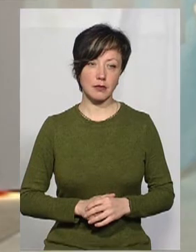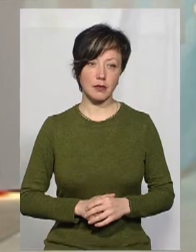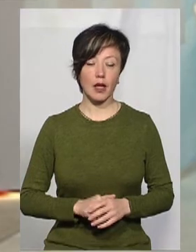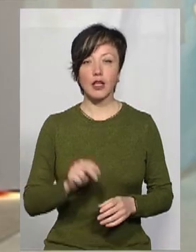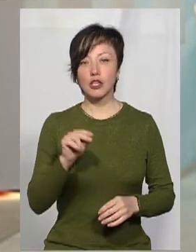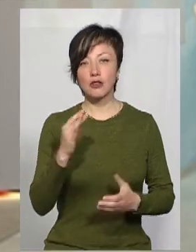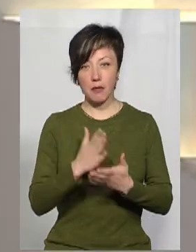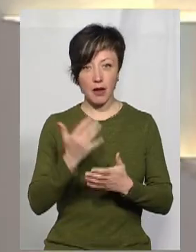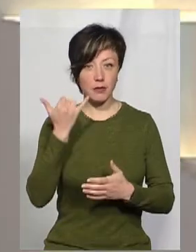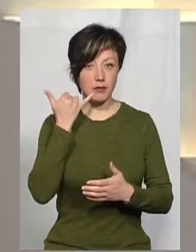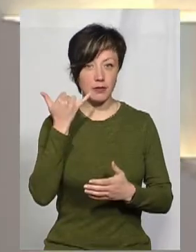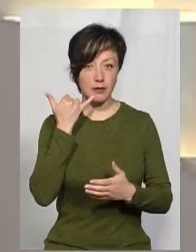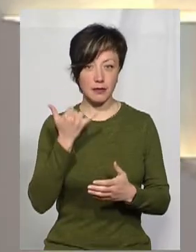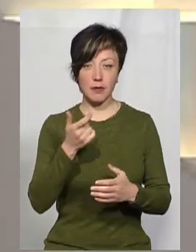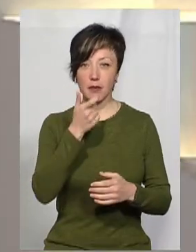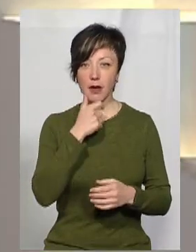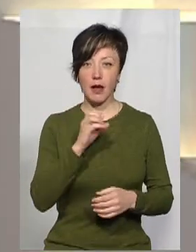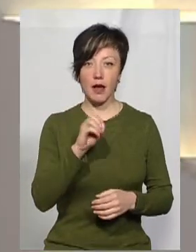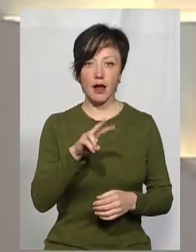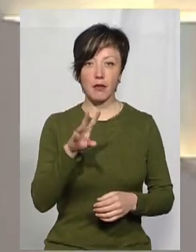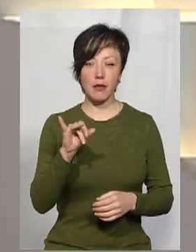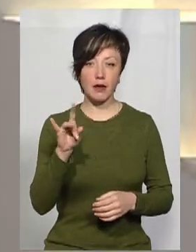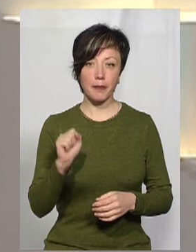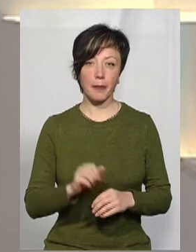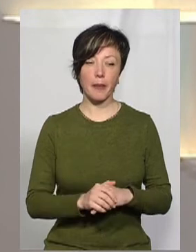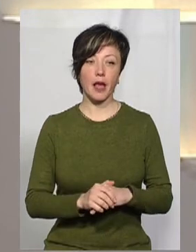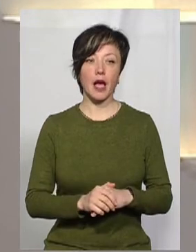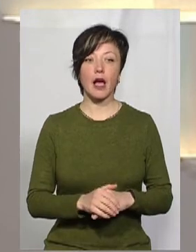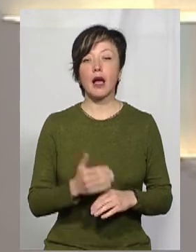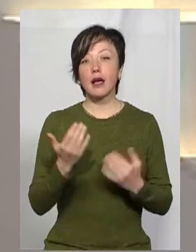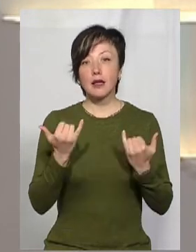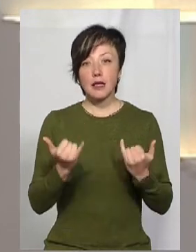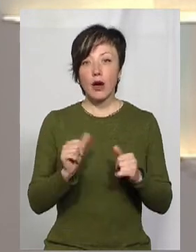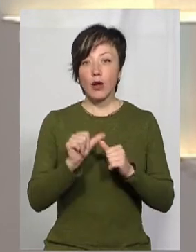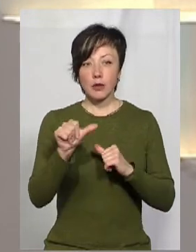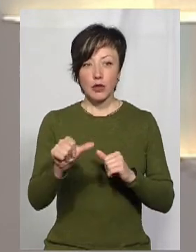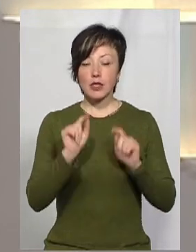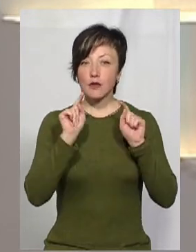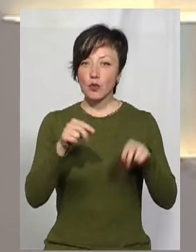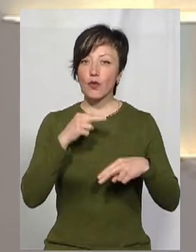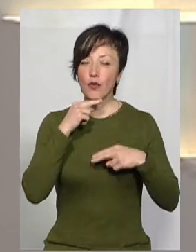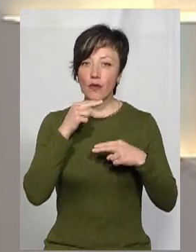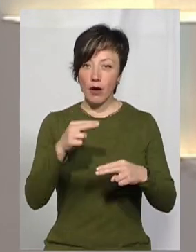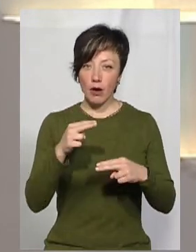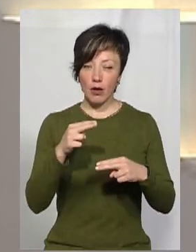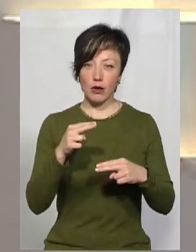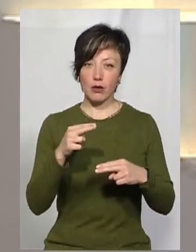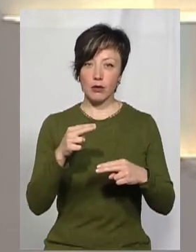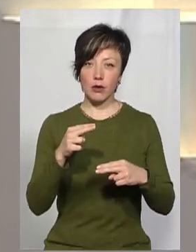Чи маємося на зв'язку пані Ельміру? Ось Сергій Тимофійко, окрім того, що також звернув увагу на